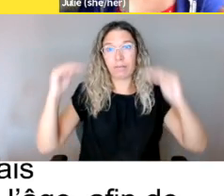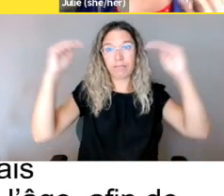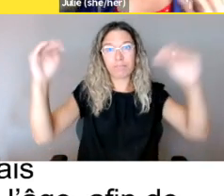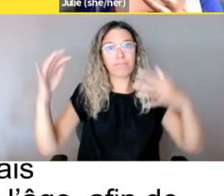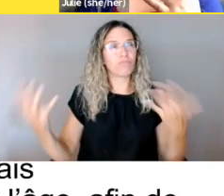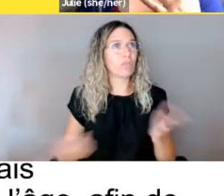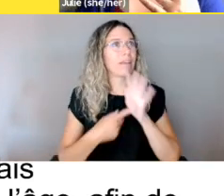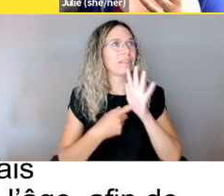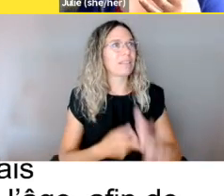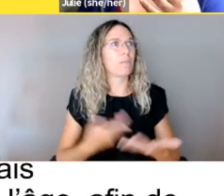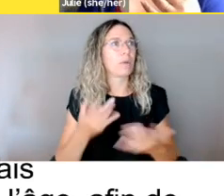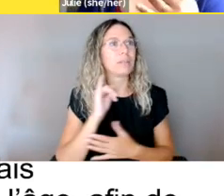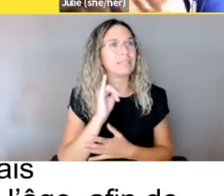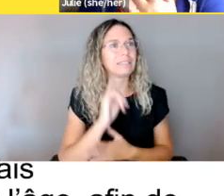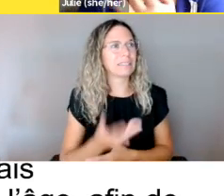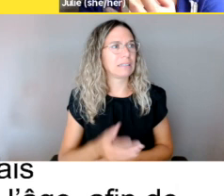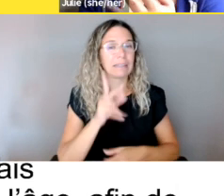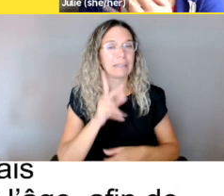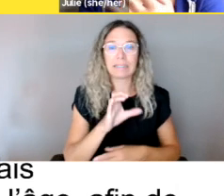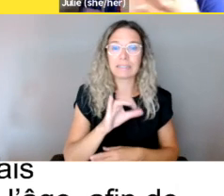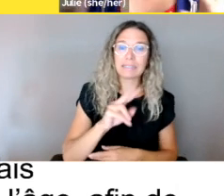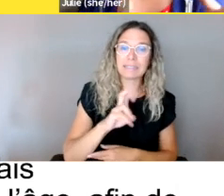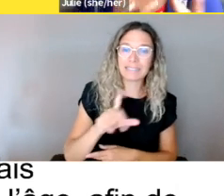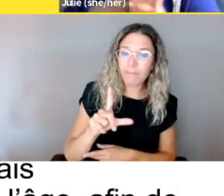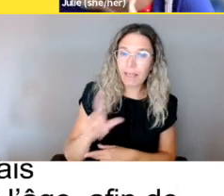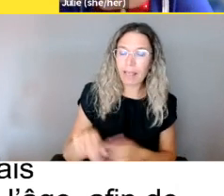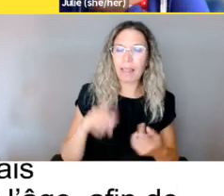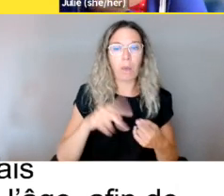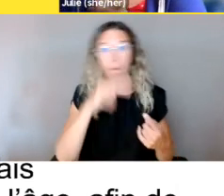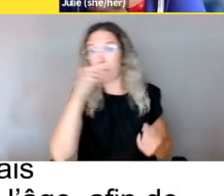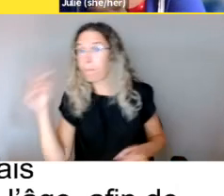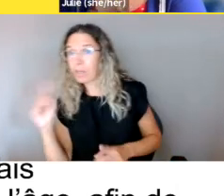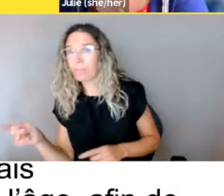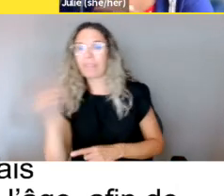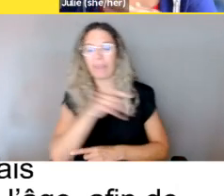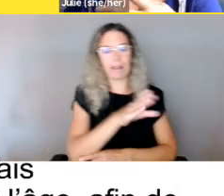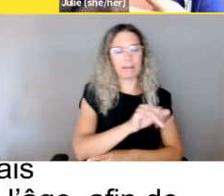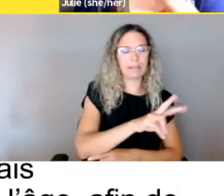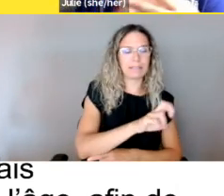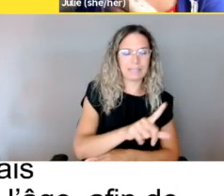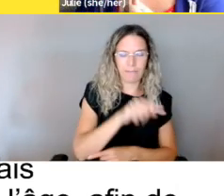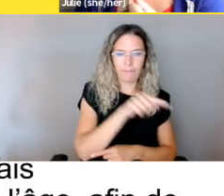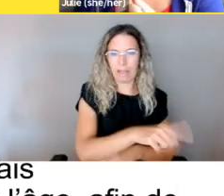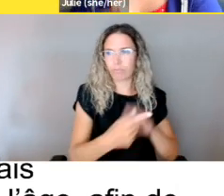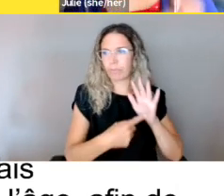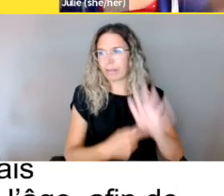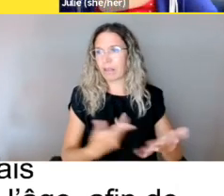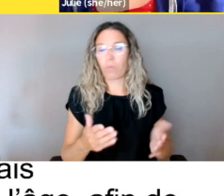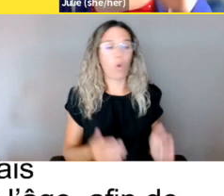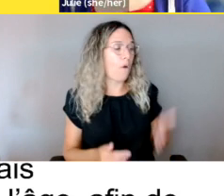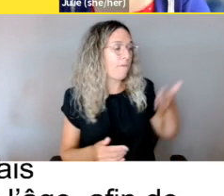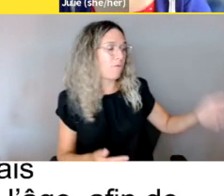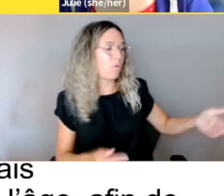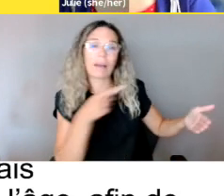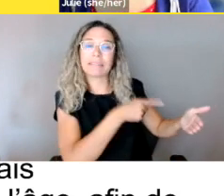soit au niveau civil, donc quelque chose qui n'est pas criminel, donc mettons un voisin